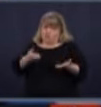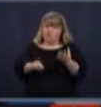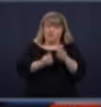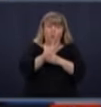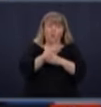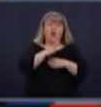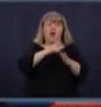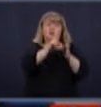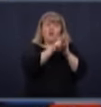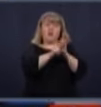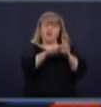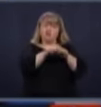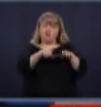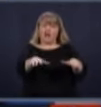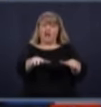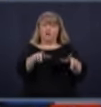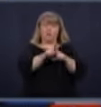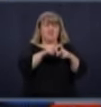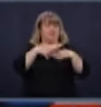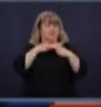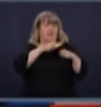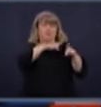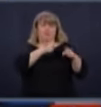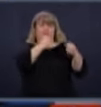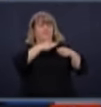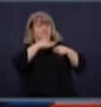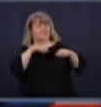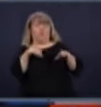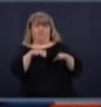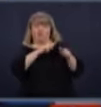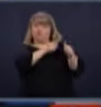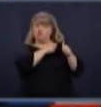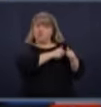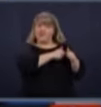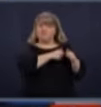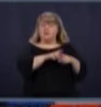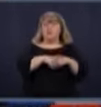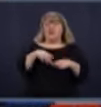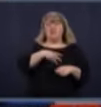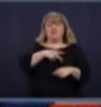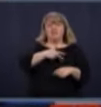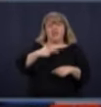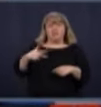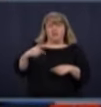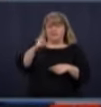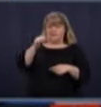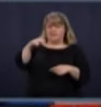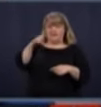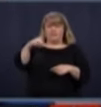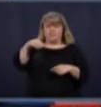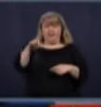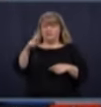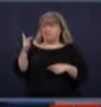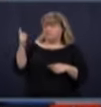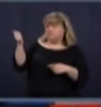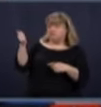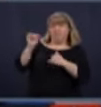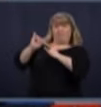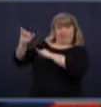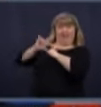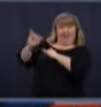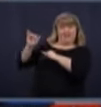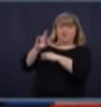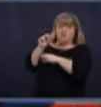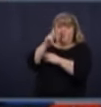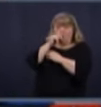principes de santé publique qu'on applique, Mais la recette du Danemark peut pas automatiquement être appliquée au Québec, non plus parce qu'on n pas le même peuple, la même